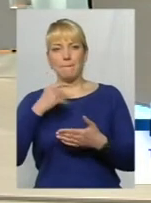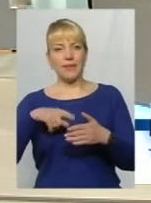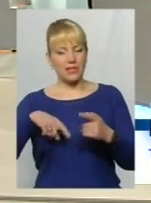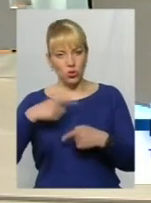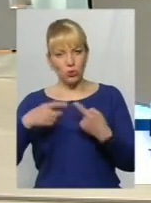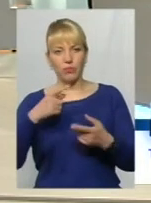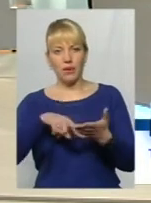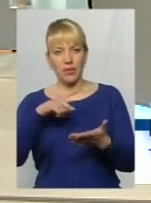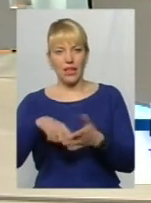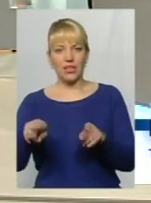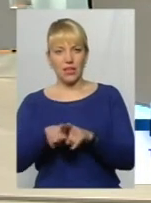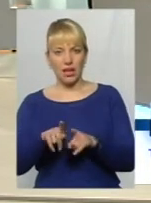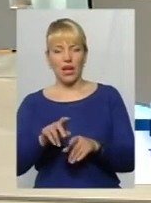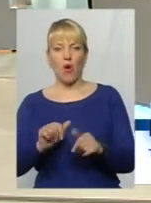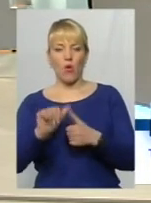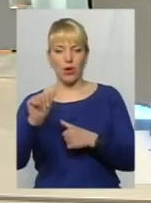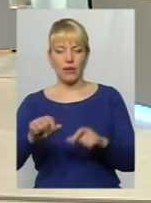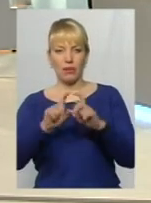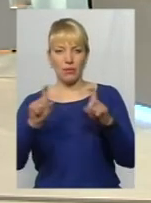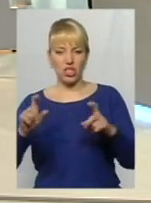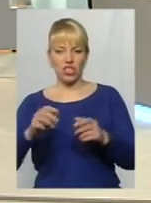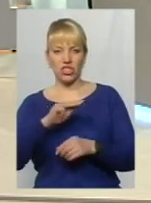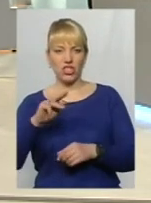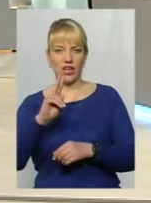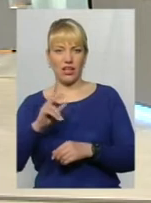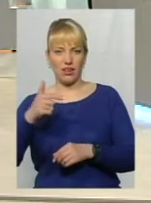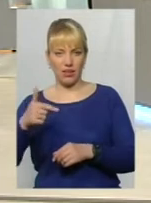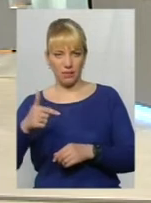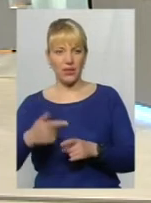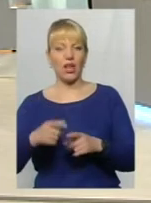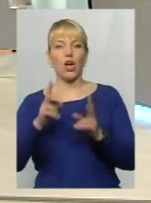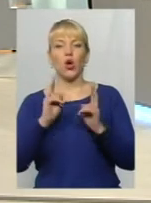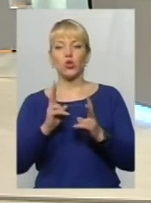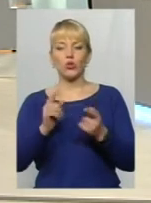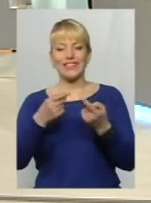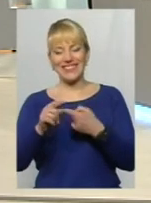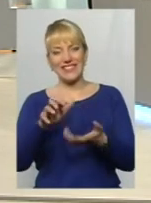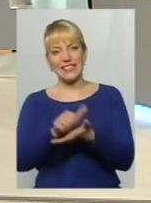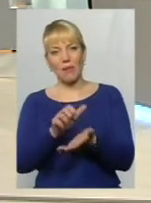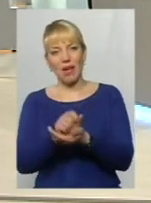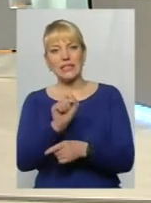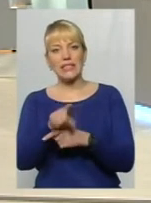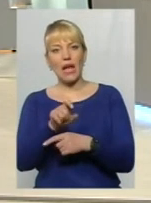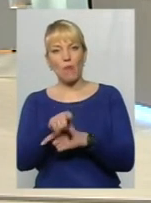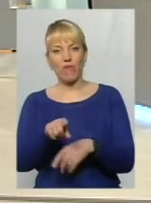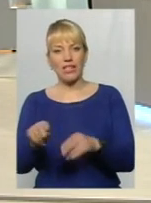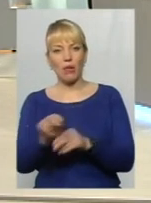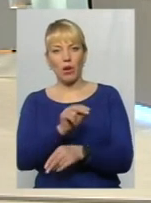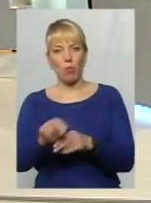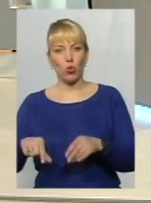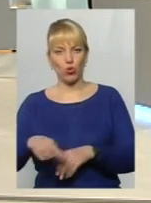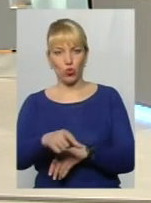Окрім департаменту житлово-комунального господарства і хтось інший займається замовленням ремонту доріг?